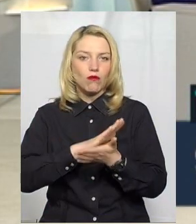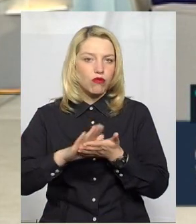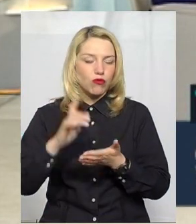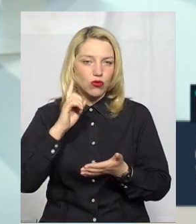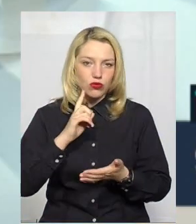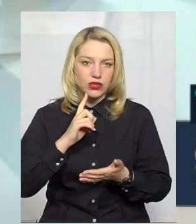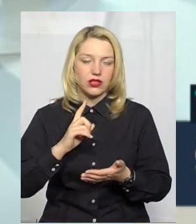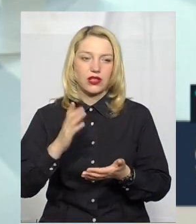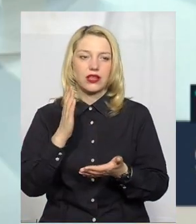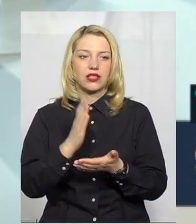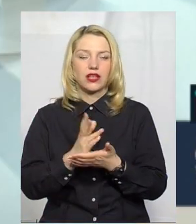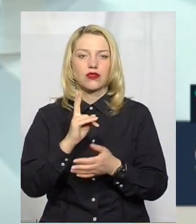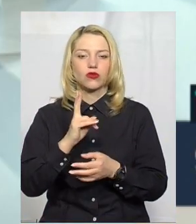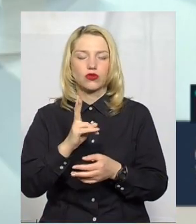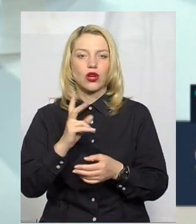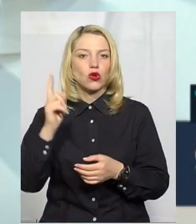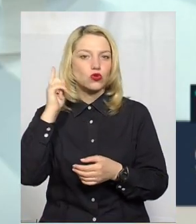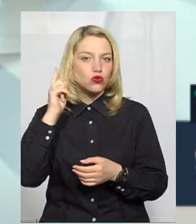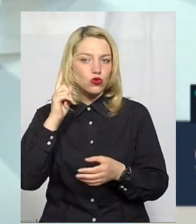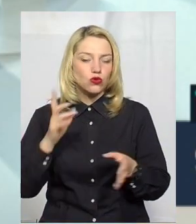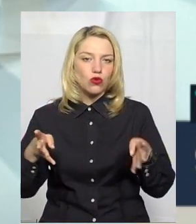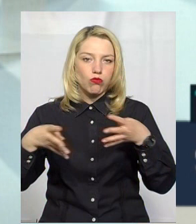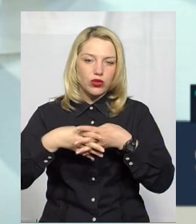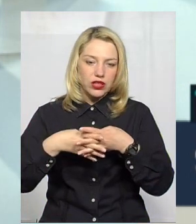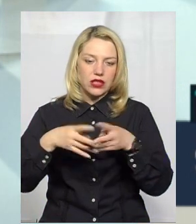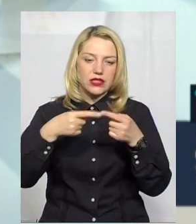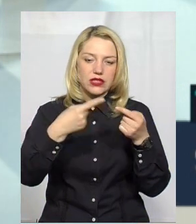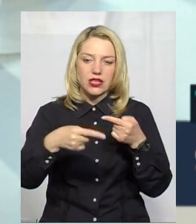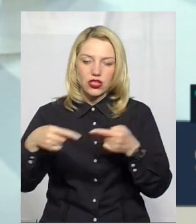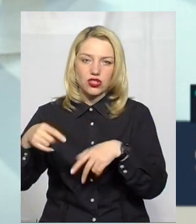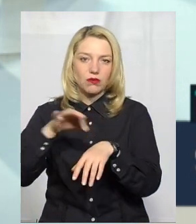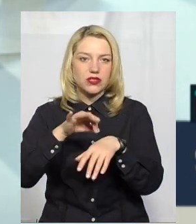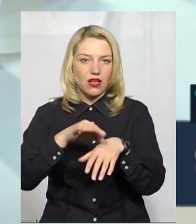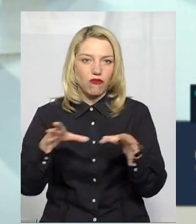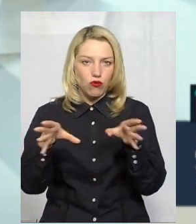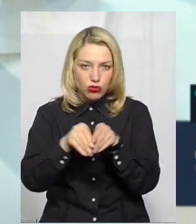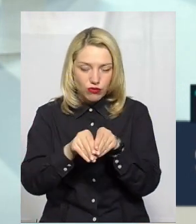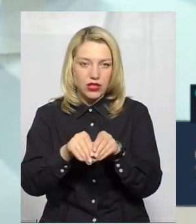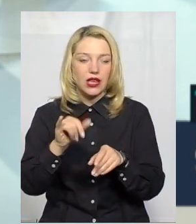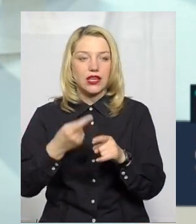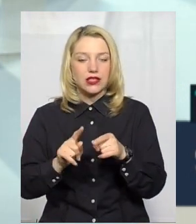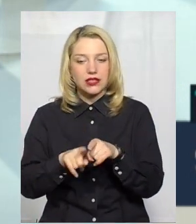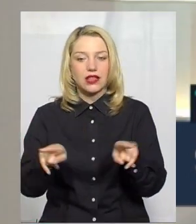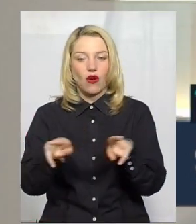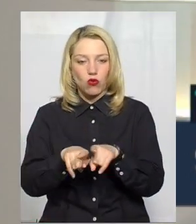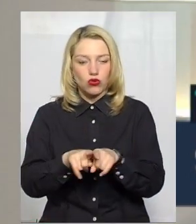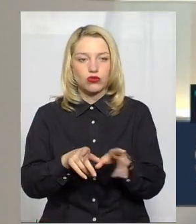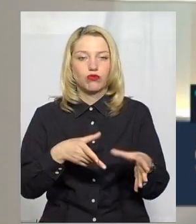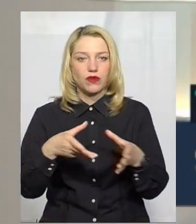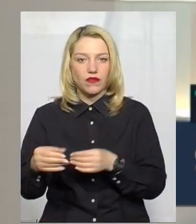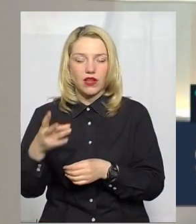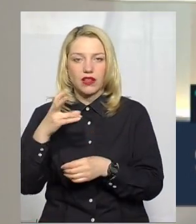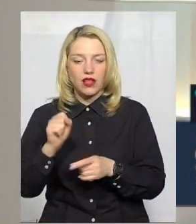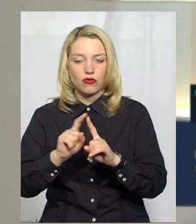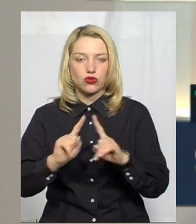є діти, в яких слух поєднується з іншими порушеннями. І це теж буде впливати на